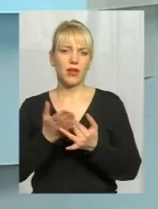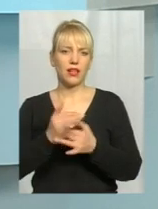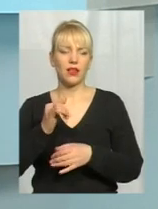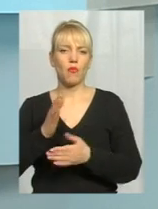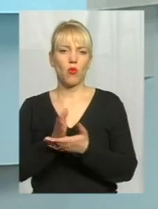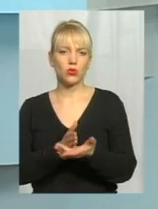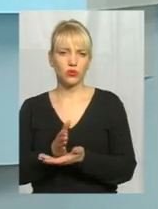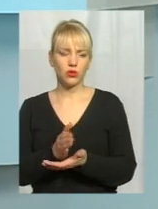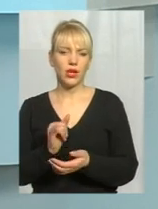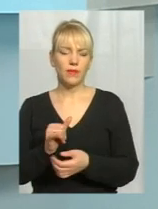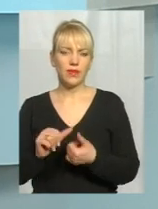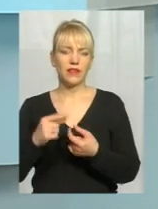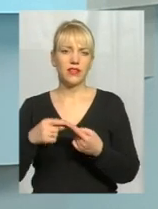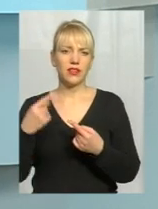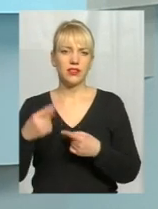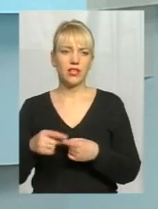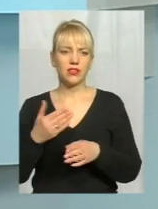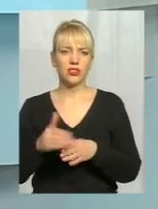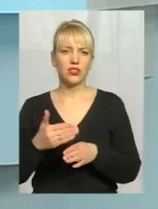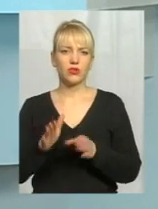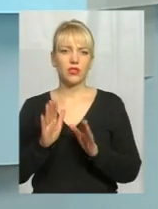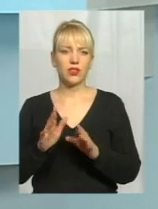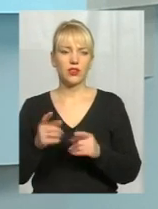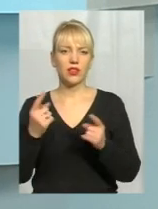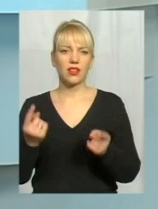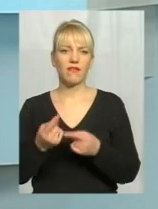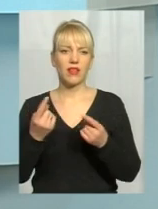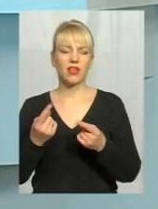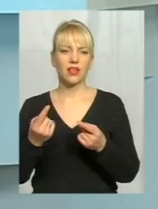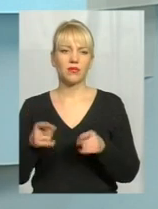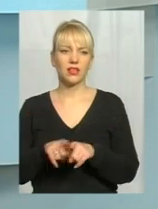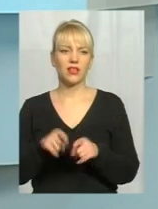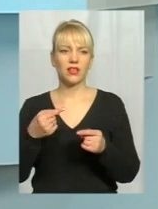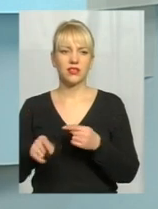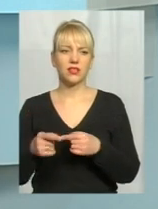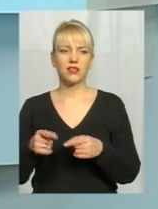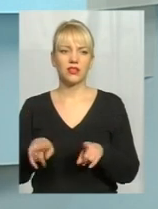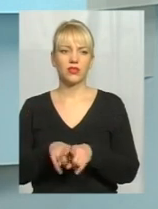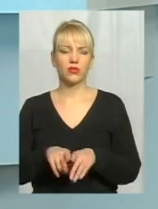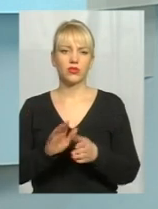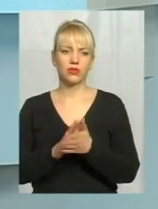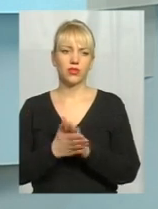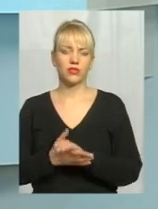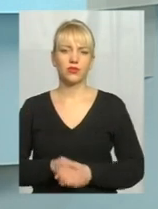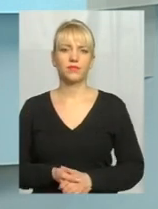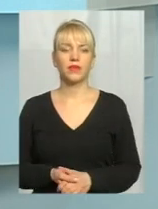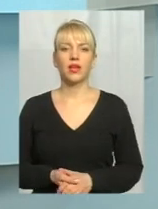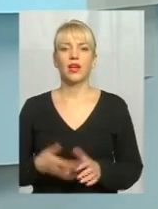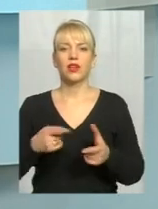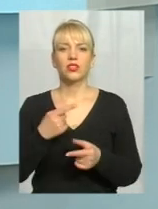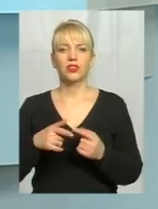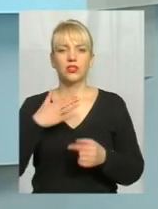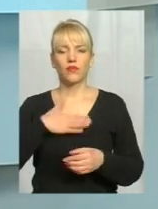і відрізняється, ну частково тільки невеликим таким, якісь різняться такою ситуацією. Чи